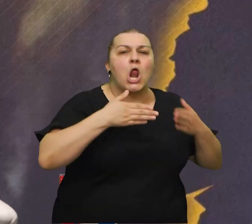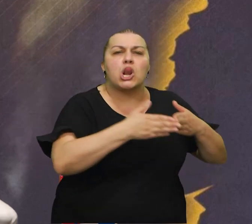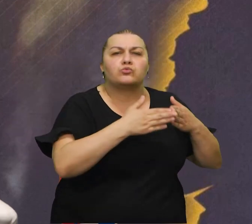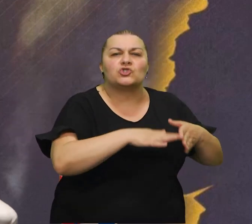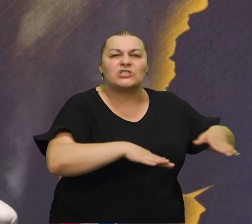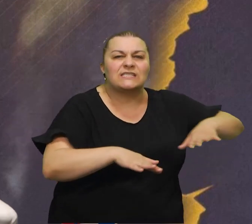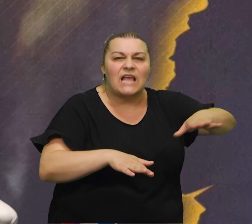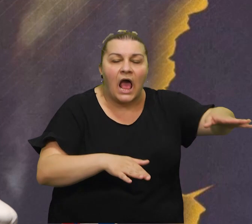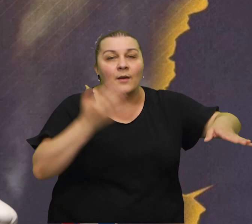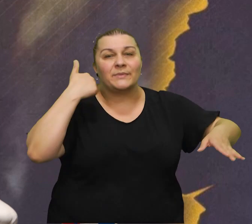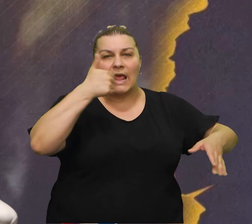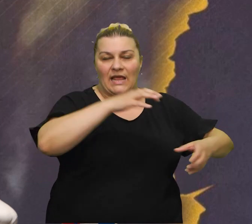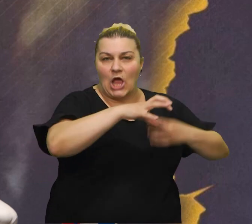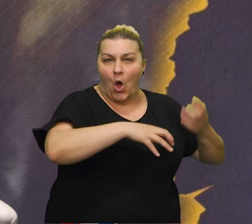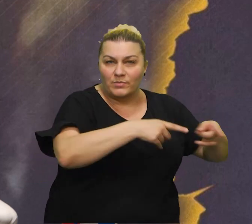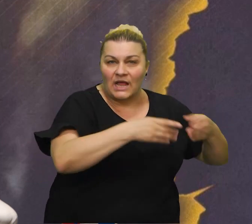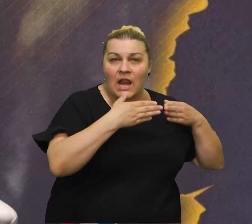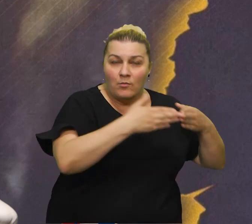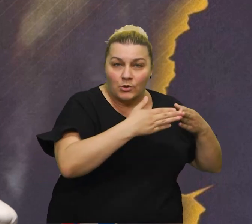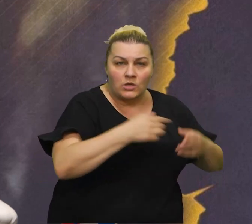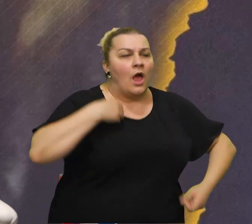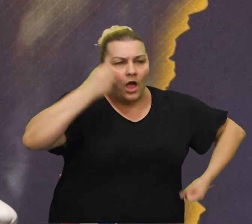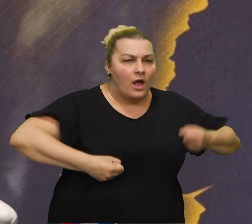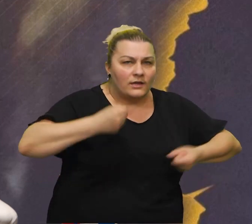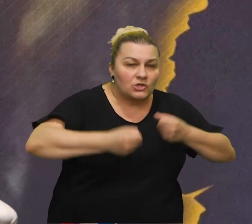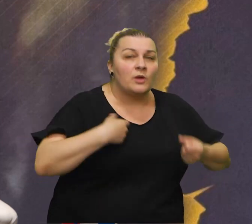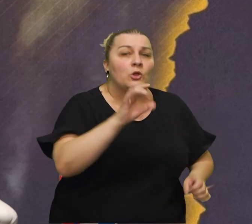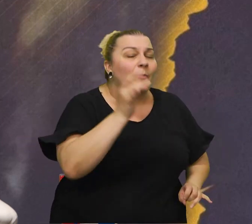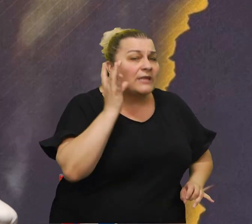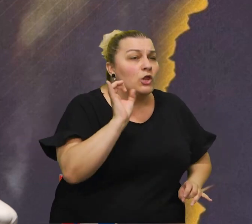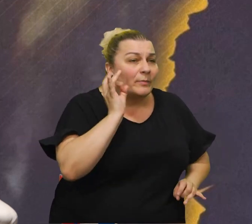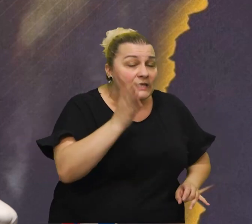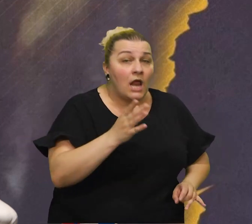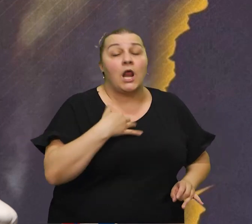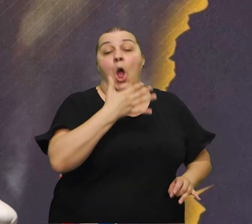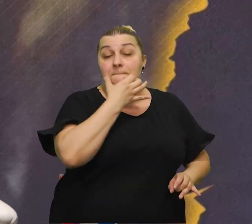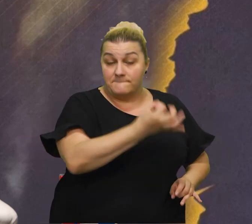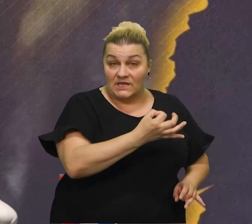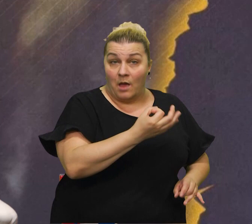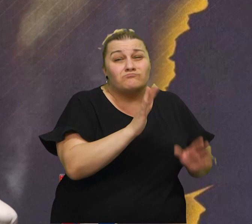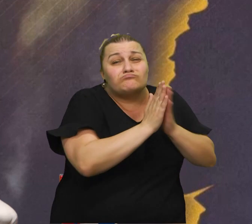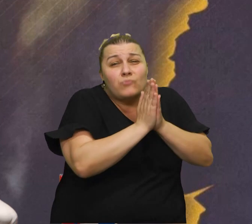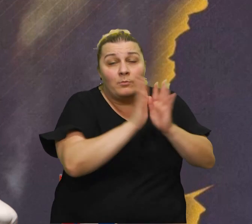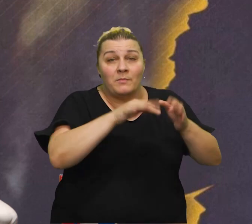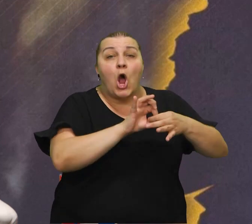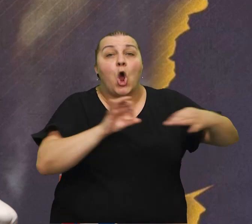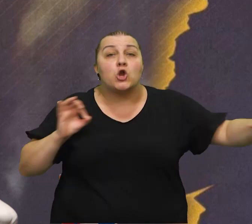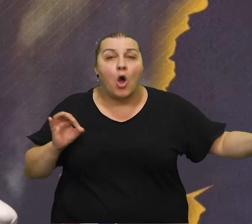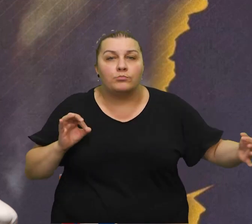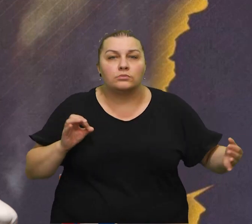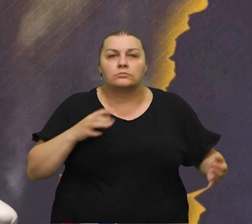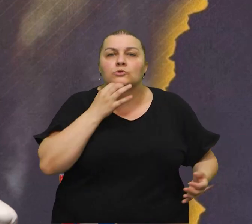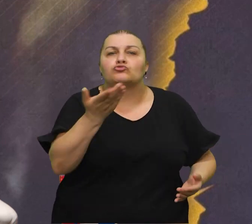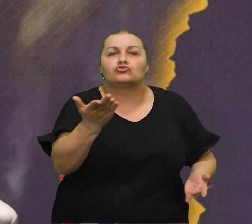brodu je bilo na obitelj ja trčan zapuvan cilj je ovako ono dobar dan dobar dan ja kažem gospodin molim vas imate li konap